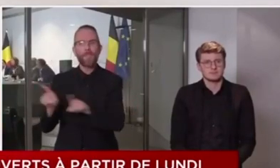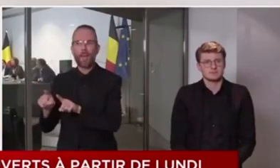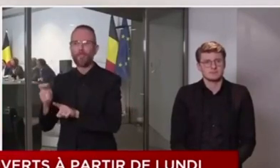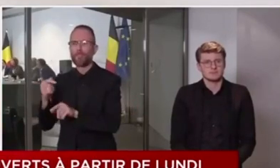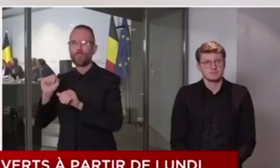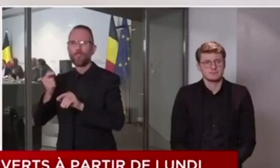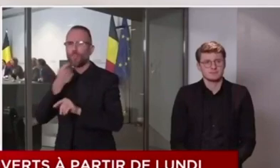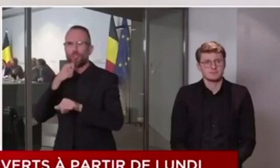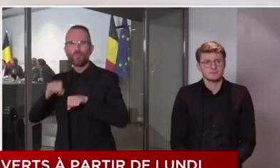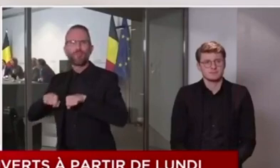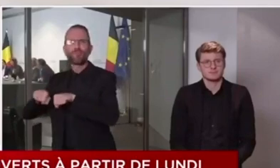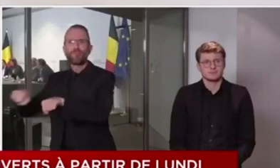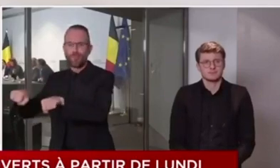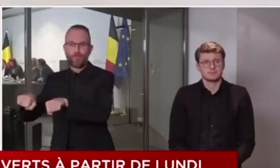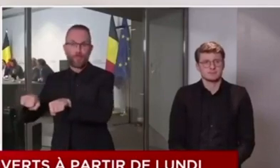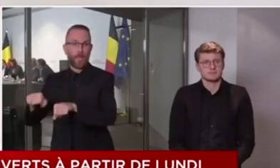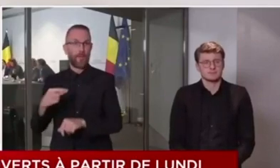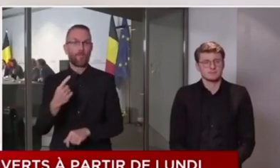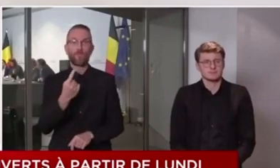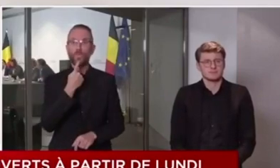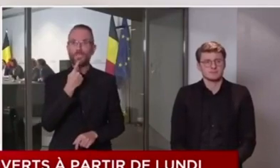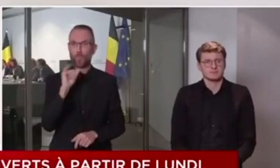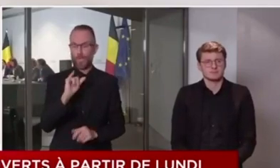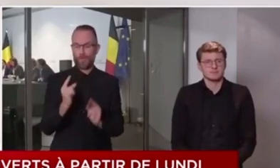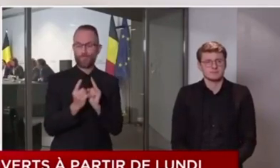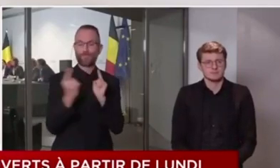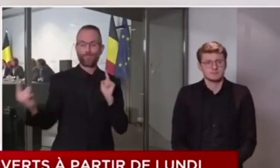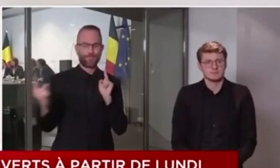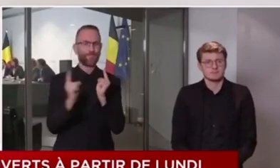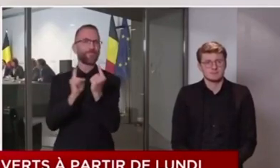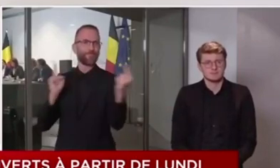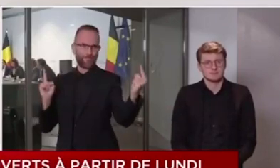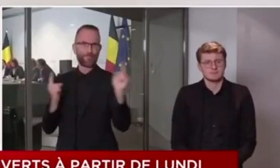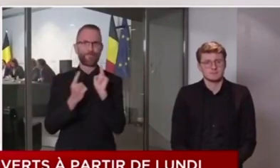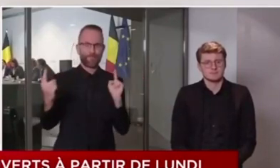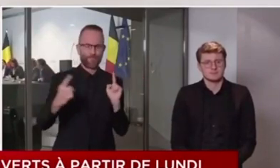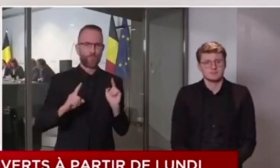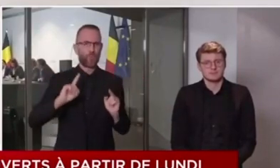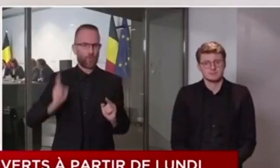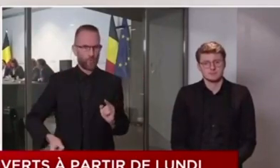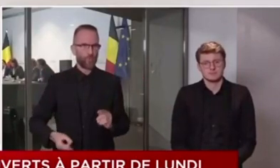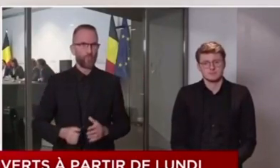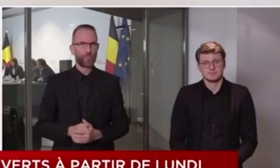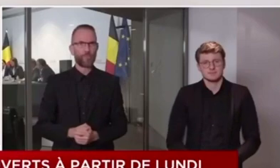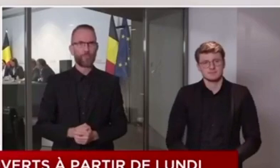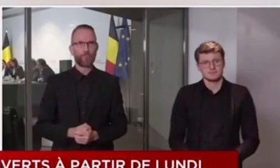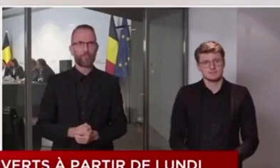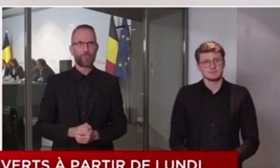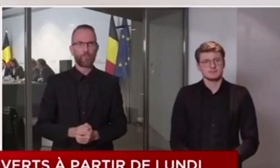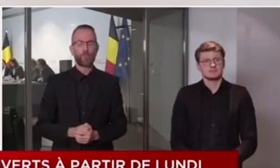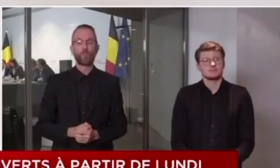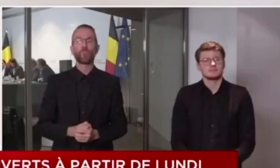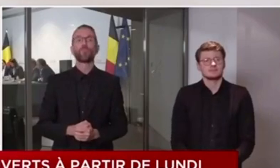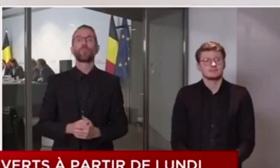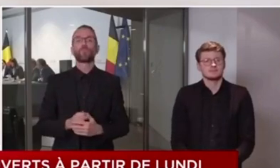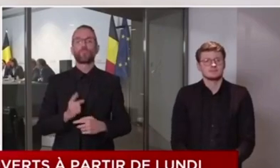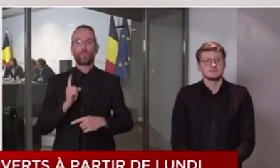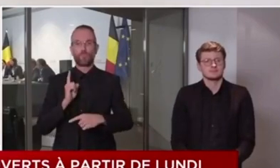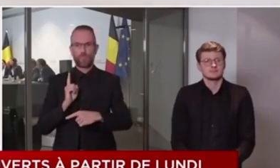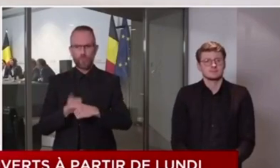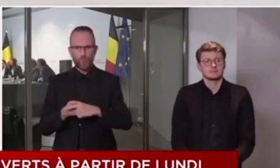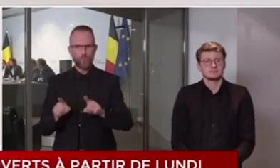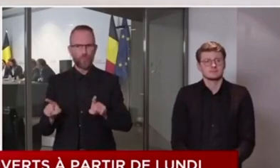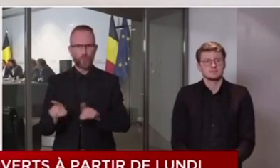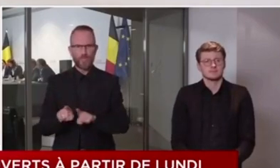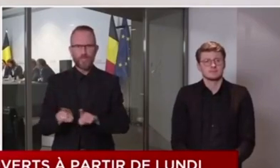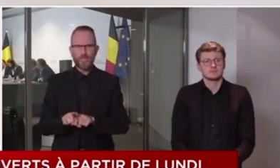devront donc être d'application. Nous autorisons également les résidents des structures d'hébergement, c'est